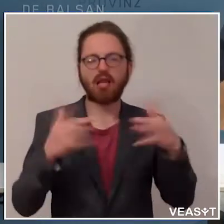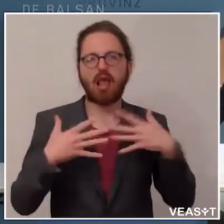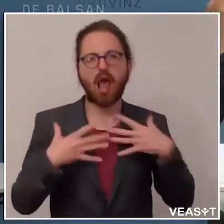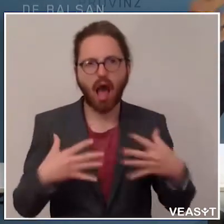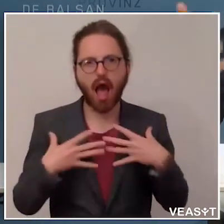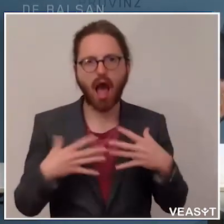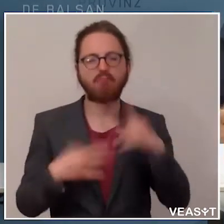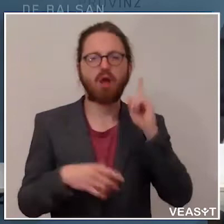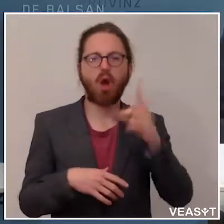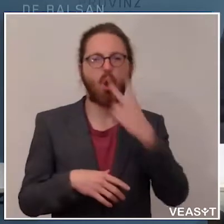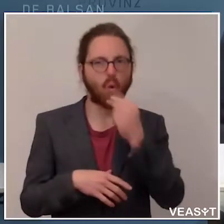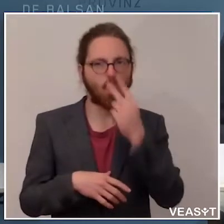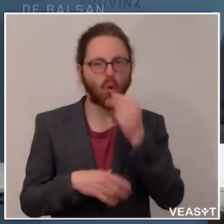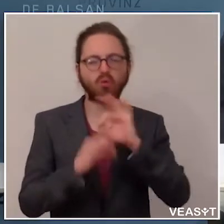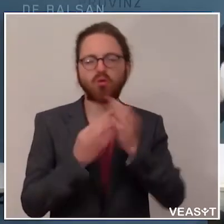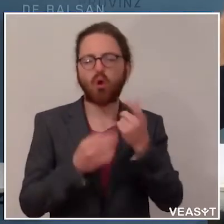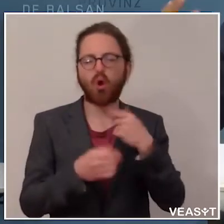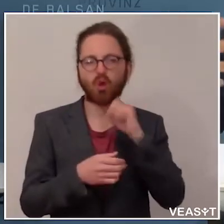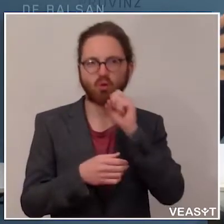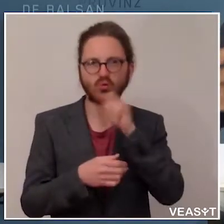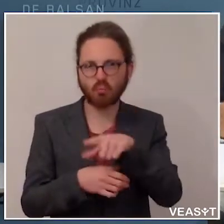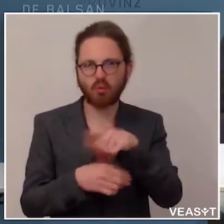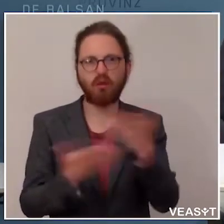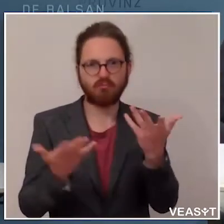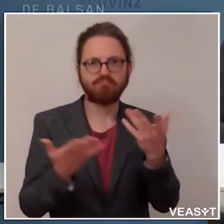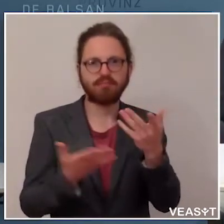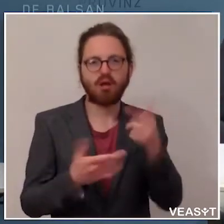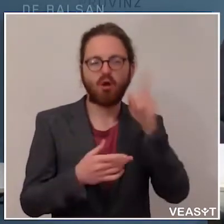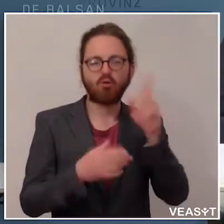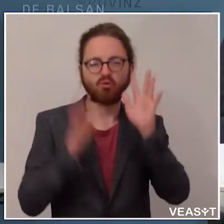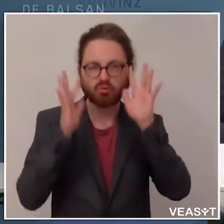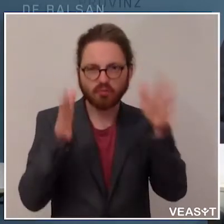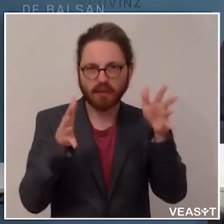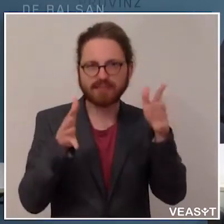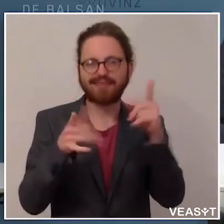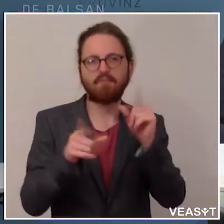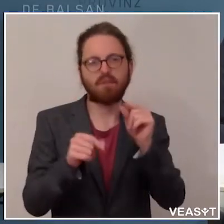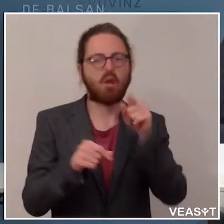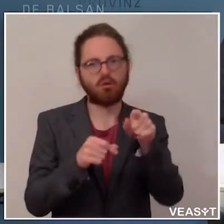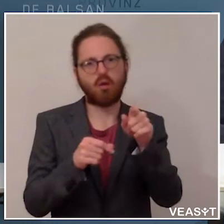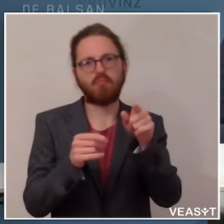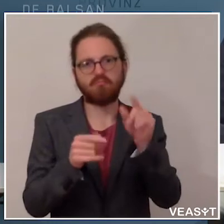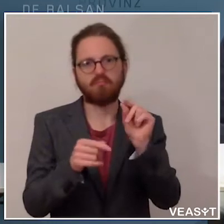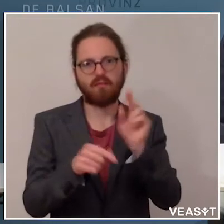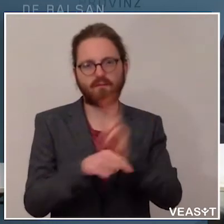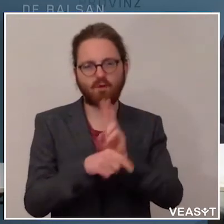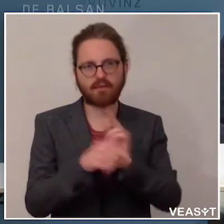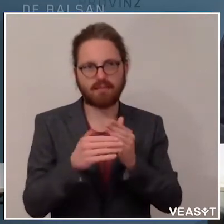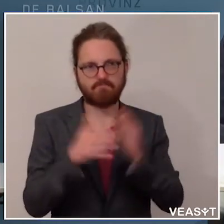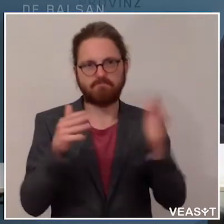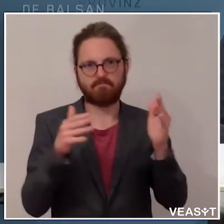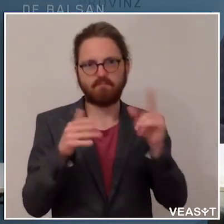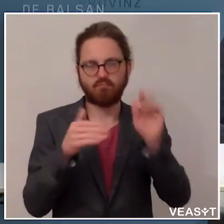auch spuckt, um das jetzt zu sagen. Es ist das Ganze an der Geschichte, auch Schweiß und ähnliches mehr. Deshalb geht man dort noch etwas mehr. Nachdem die